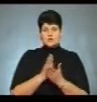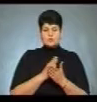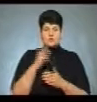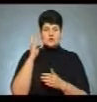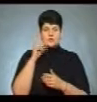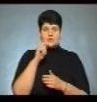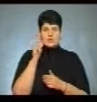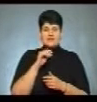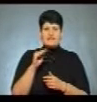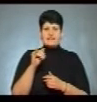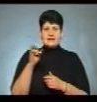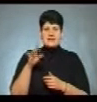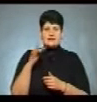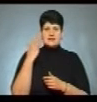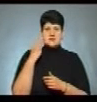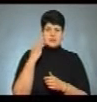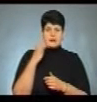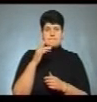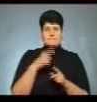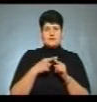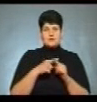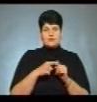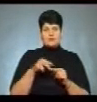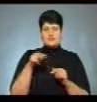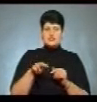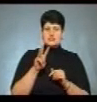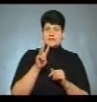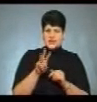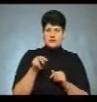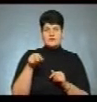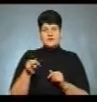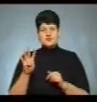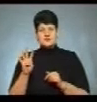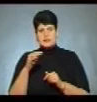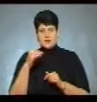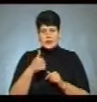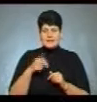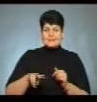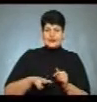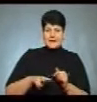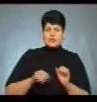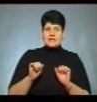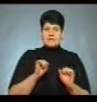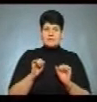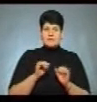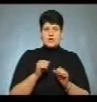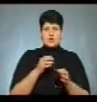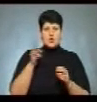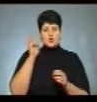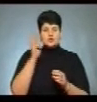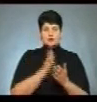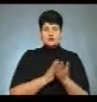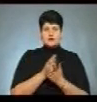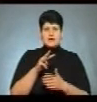України у Фінляндії, США, Білорусі. У 2003-му, 2004-му роках – директор департаменту консульської служби